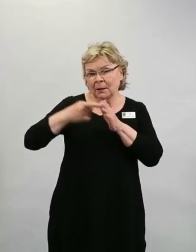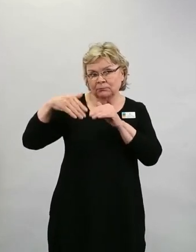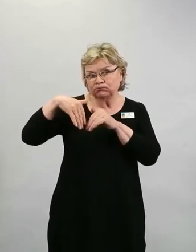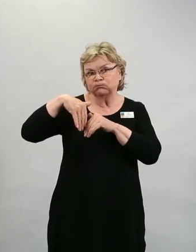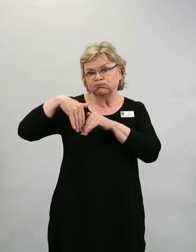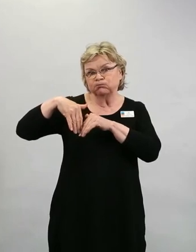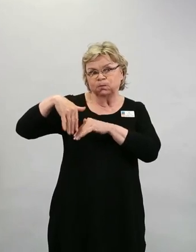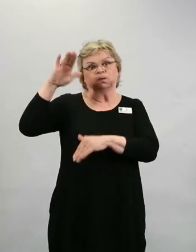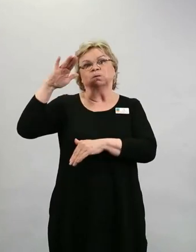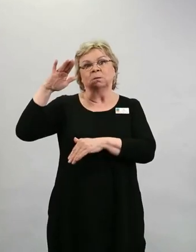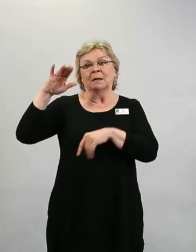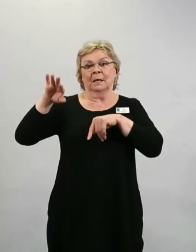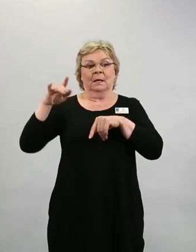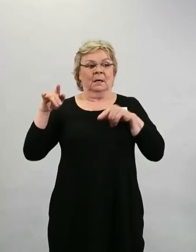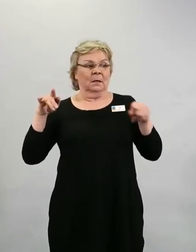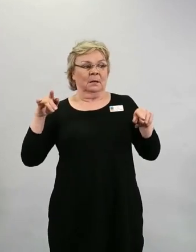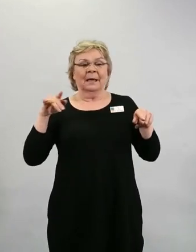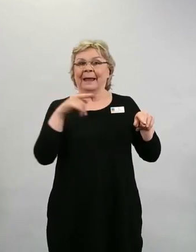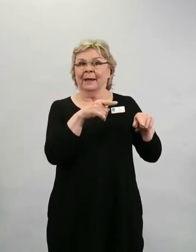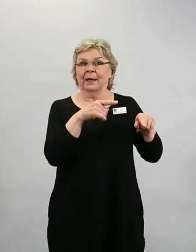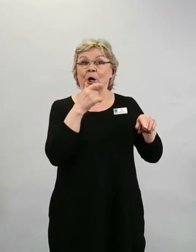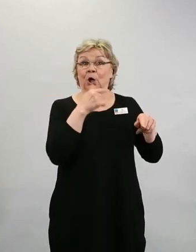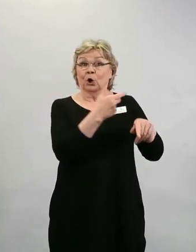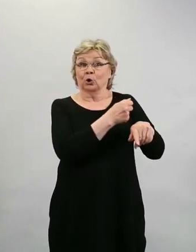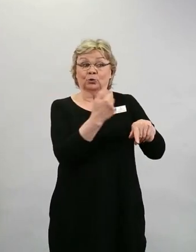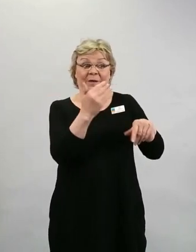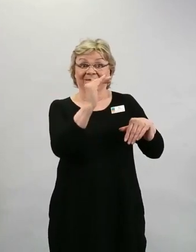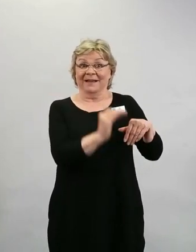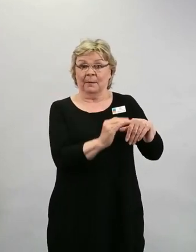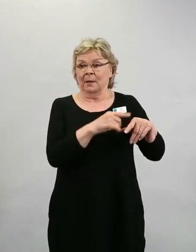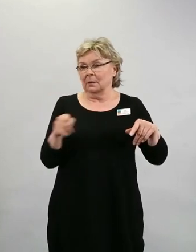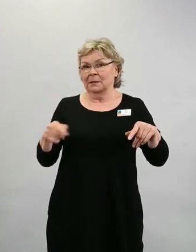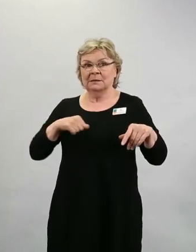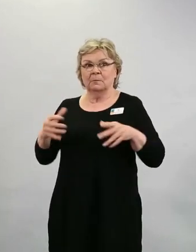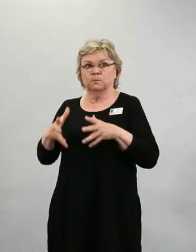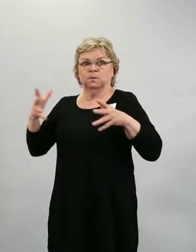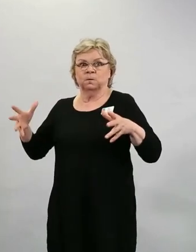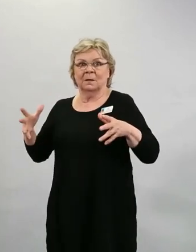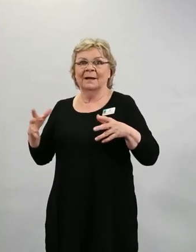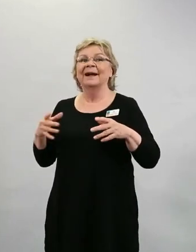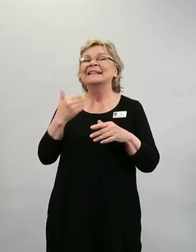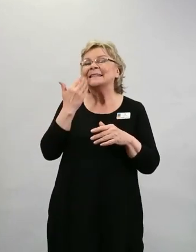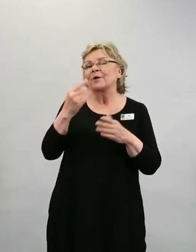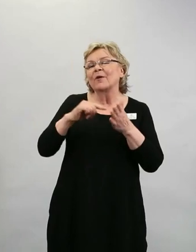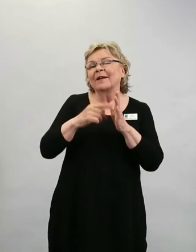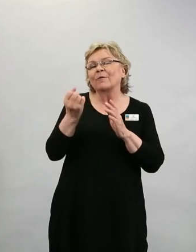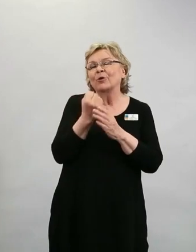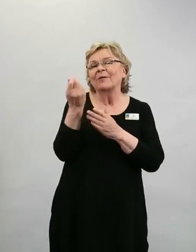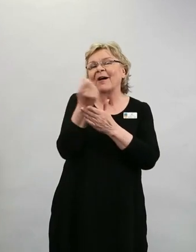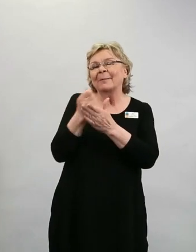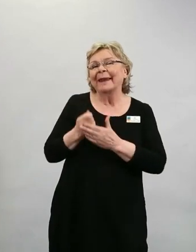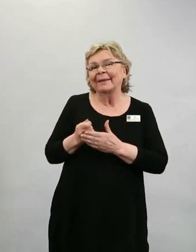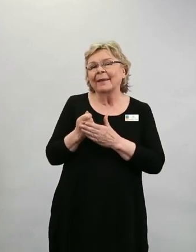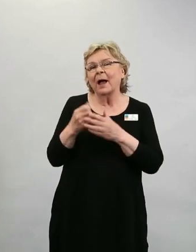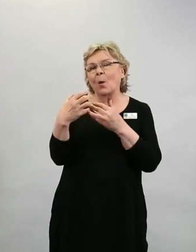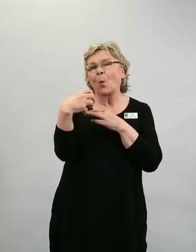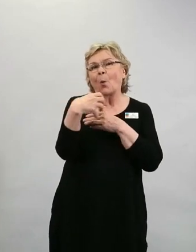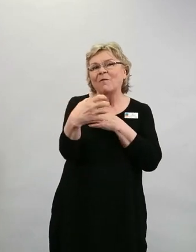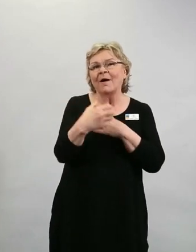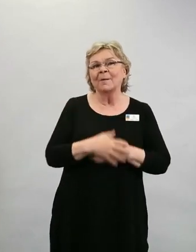niin ymmärtää, mistä se muodostuu. Voitaisiin ensi kerralla ottaa se ja tehdä se, piirtää se vaikka tuonne. Tämä on aika